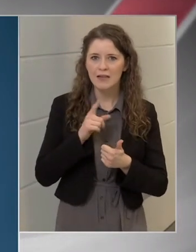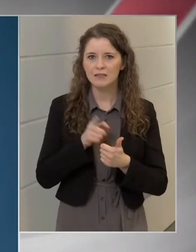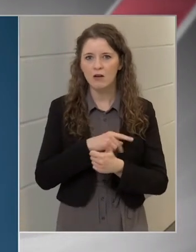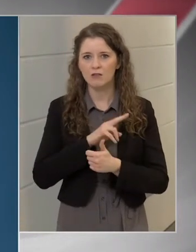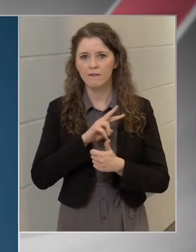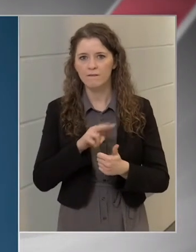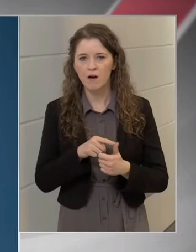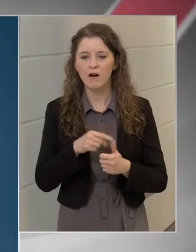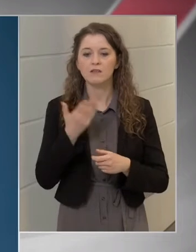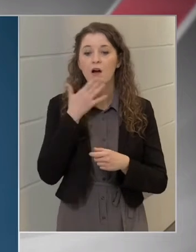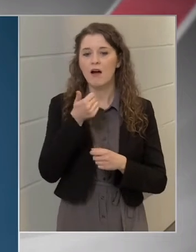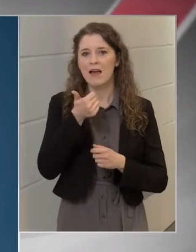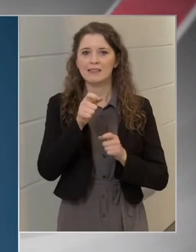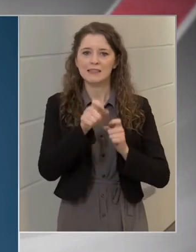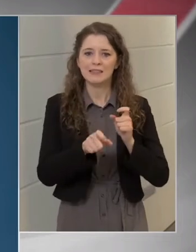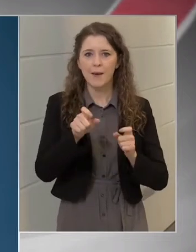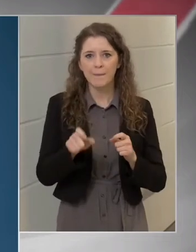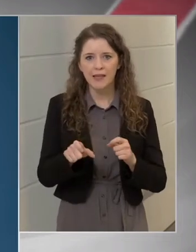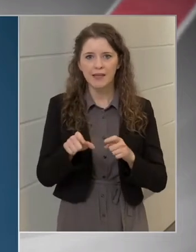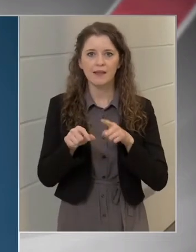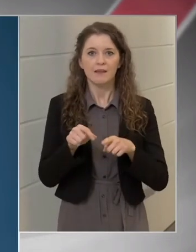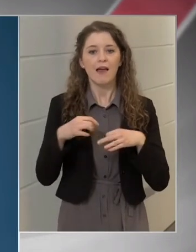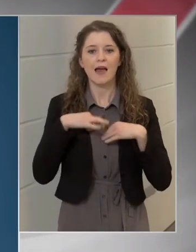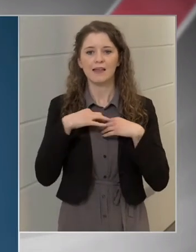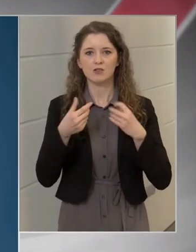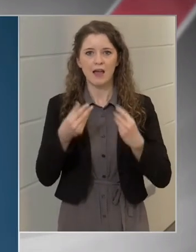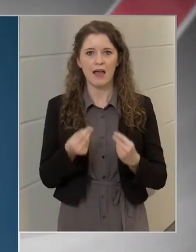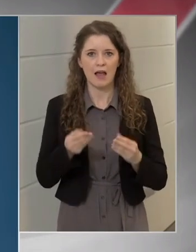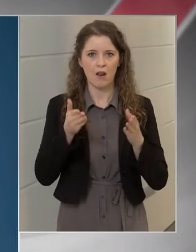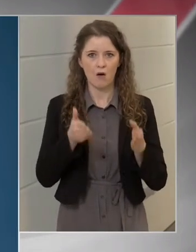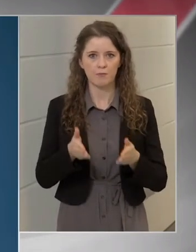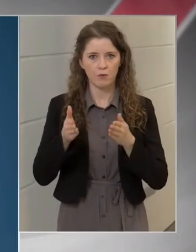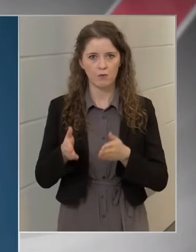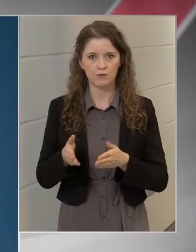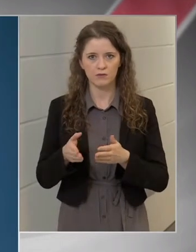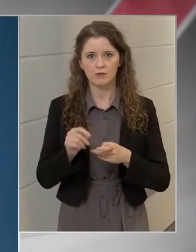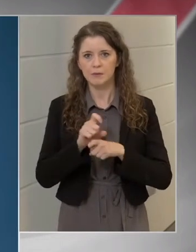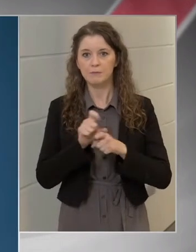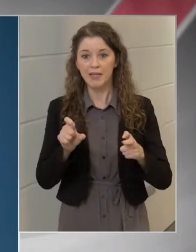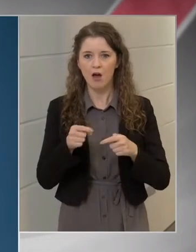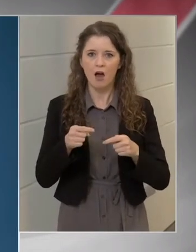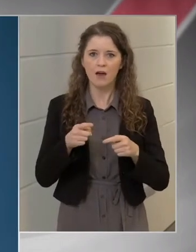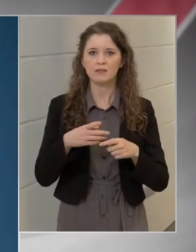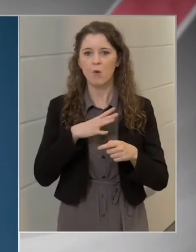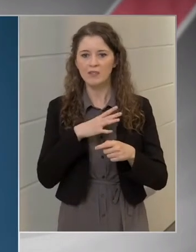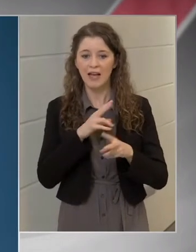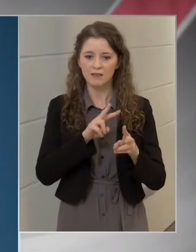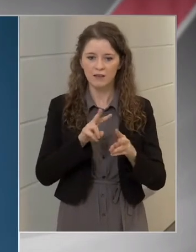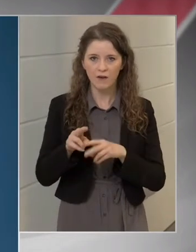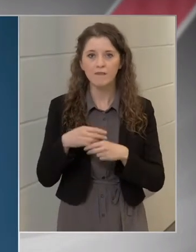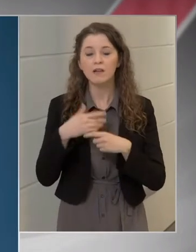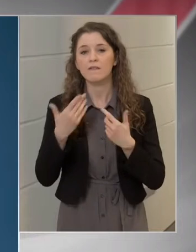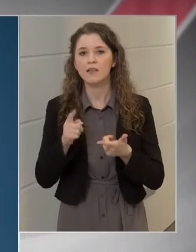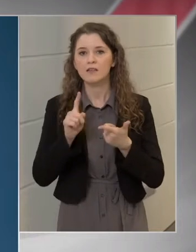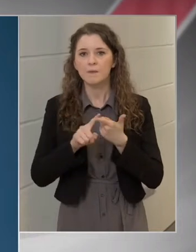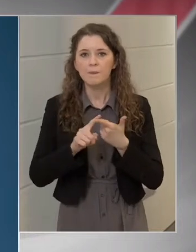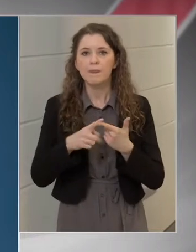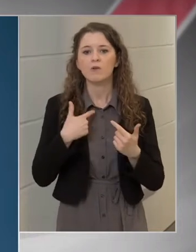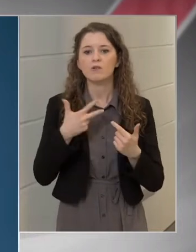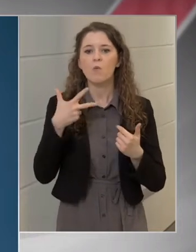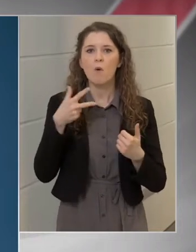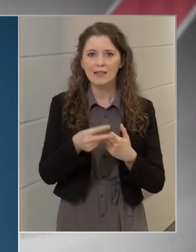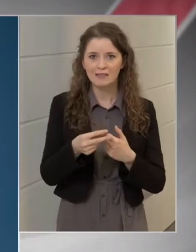amely egy-egy személy az egészségi állapotánál fogva visel, illetve az oltással